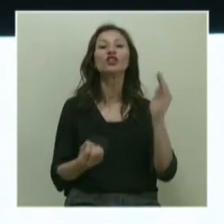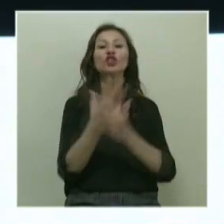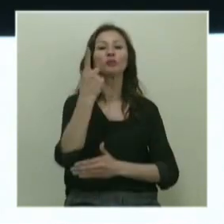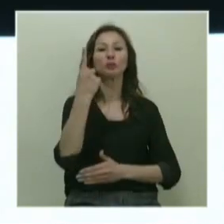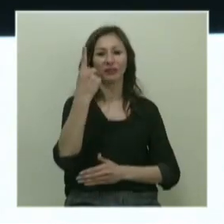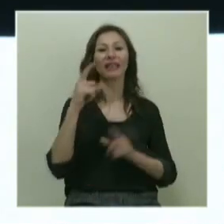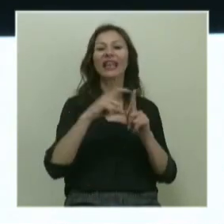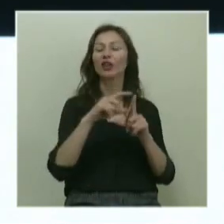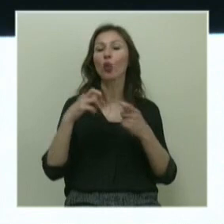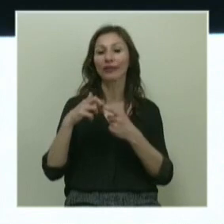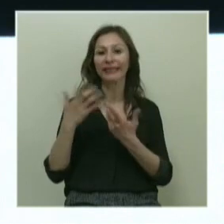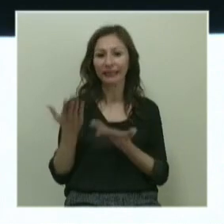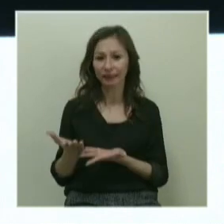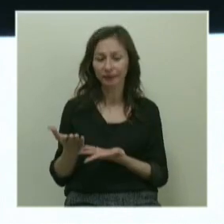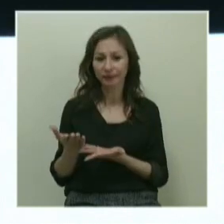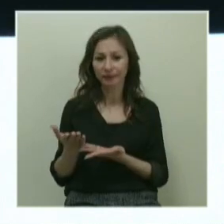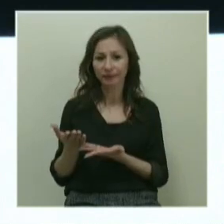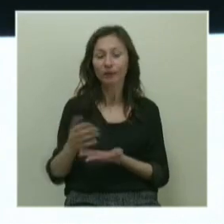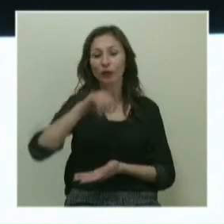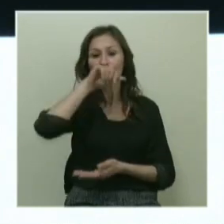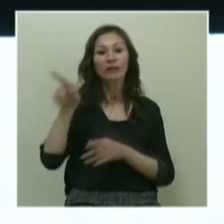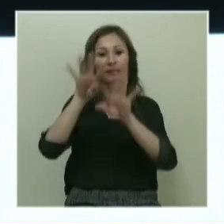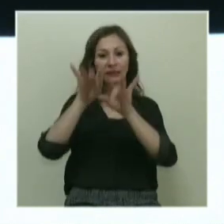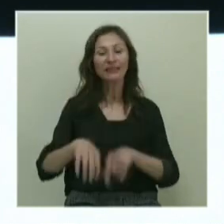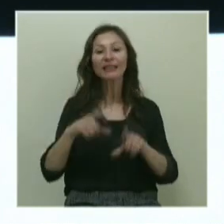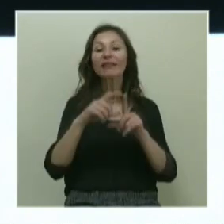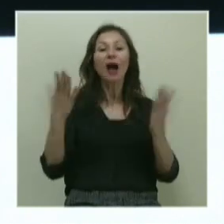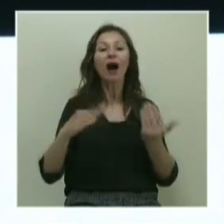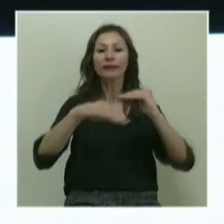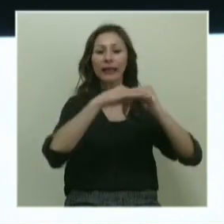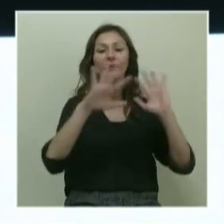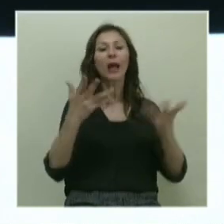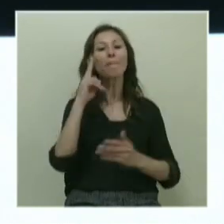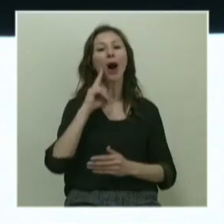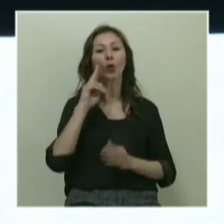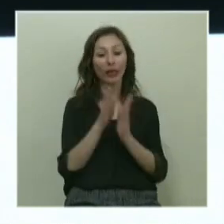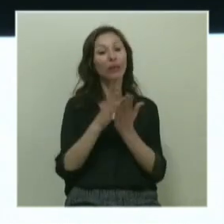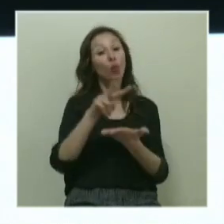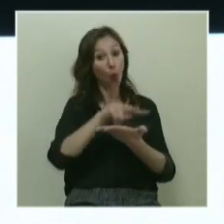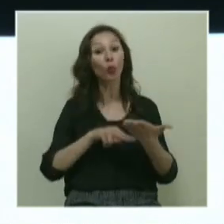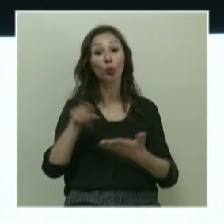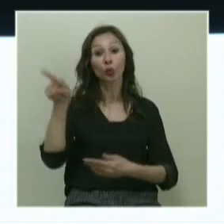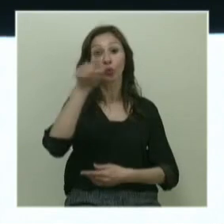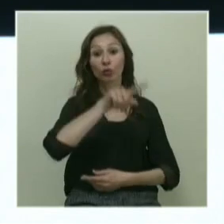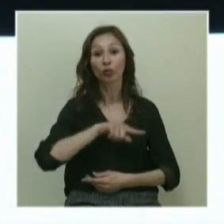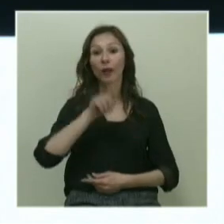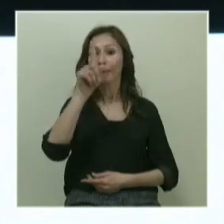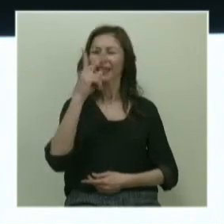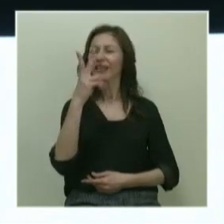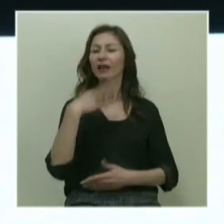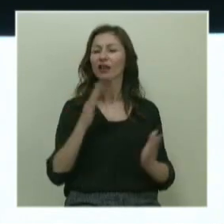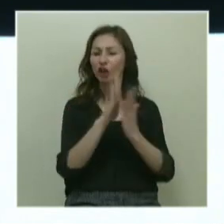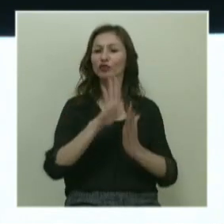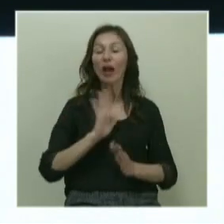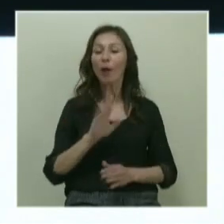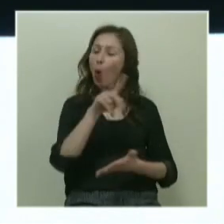yazdı. Dani Rodrik. Dani'nin daha adil, daha makul kitabını okuyun. Bir iki ihtirazım var ama